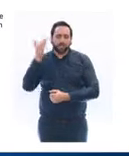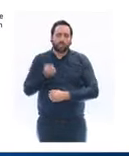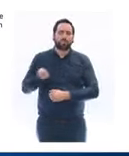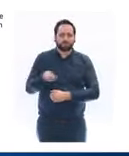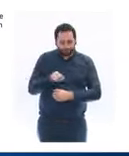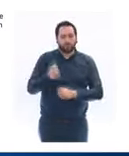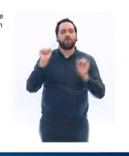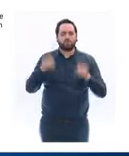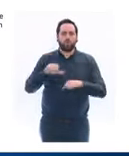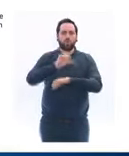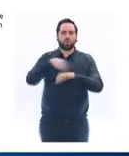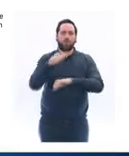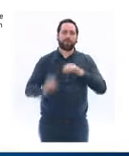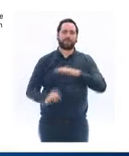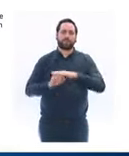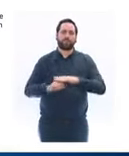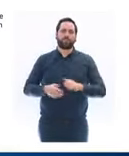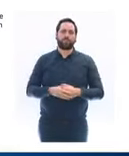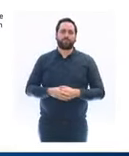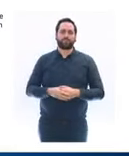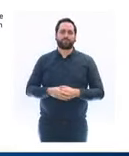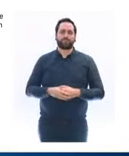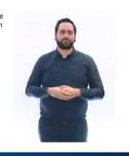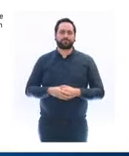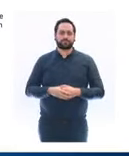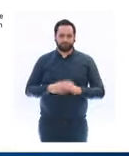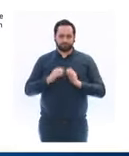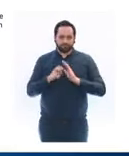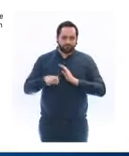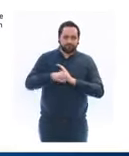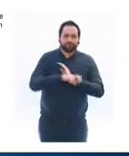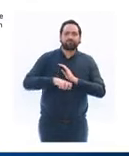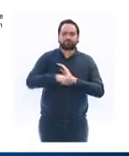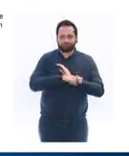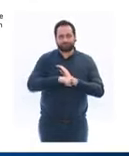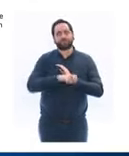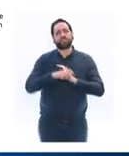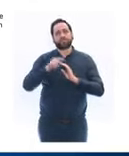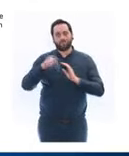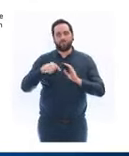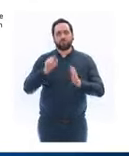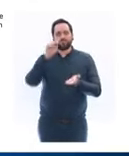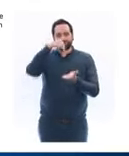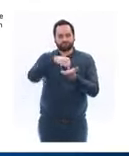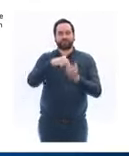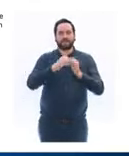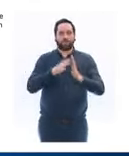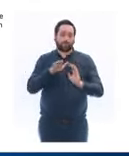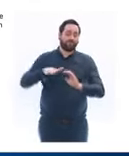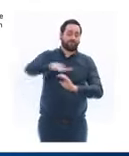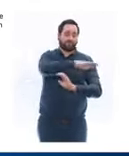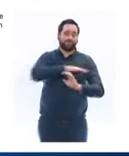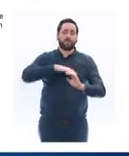Ces déplacements ne pourront pas dépasser ou se faire au-delà d'un rayon d'un